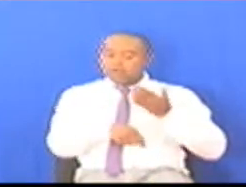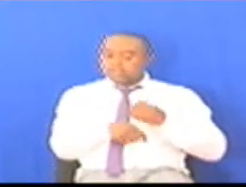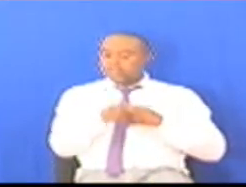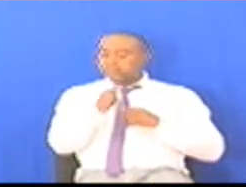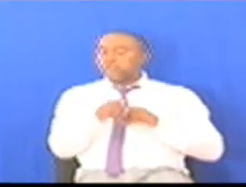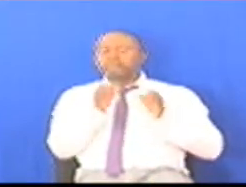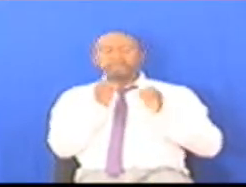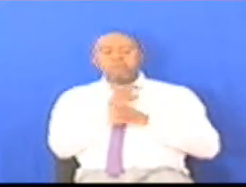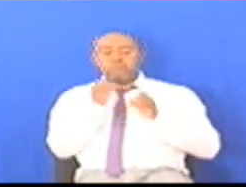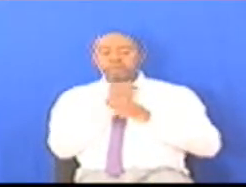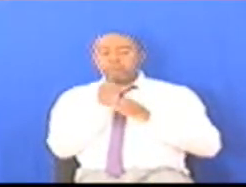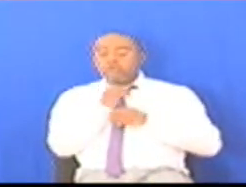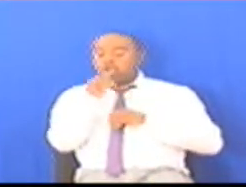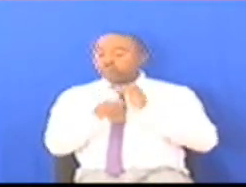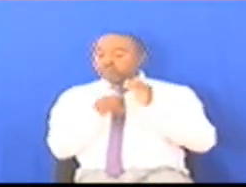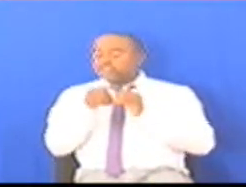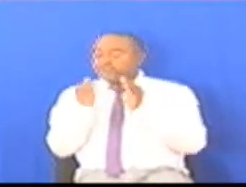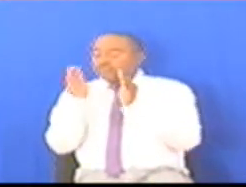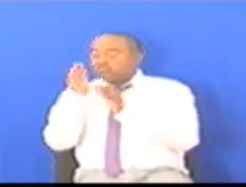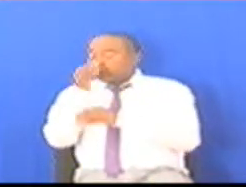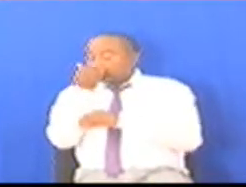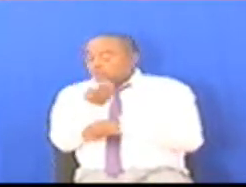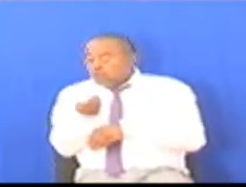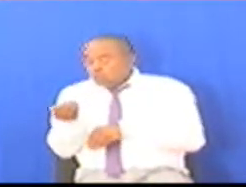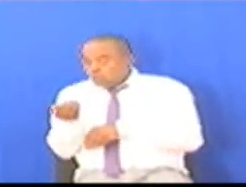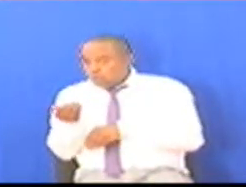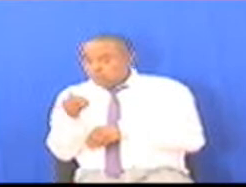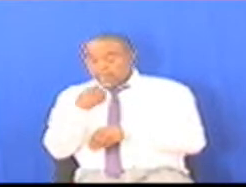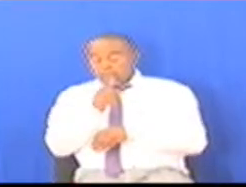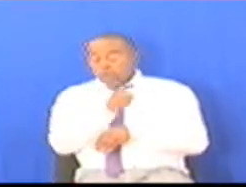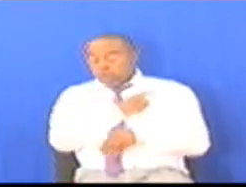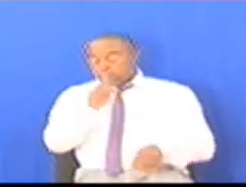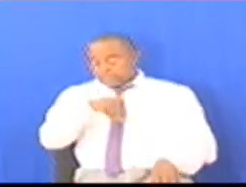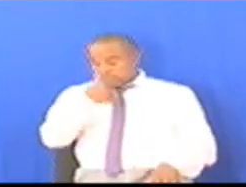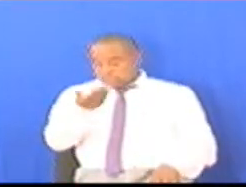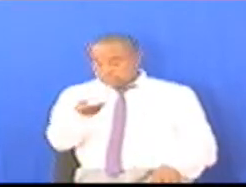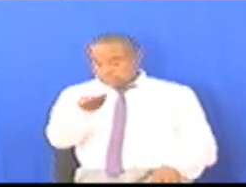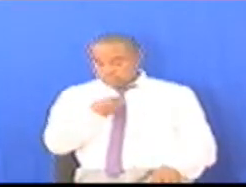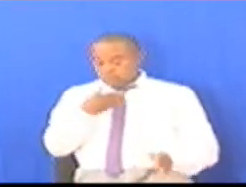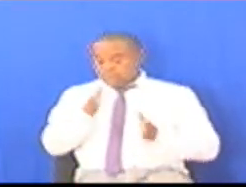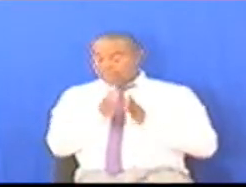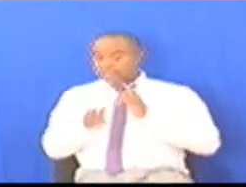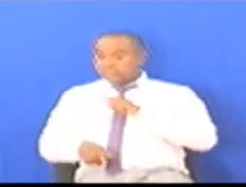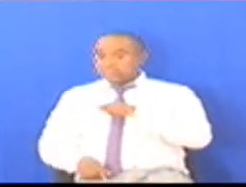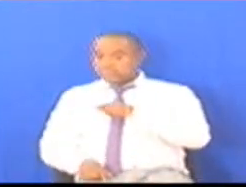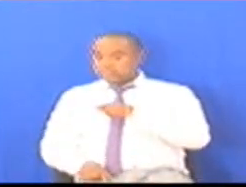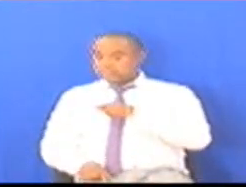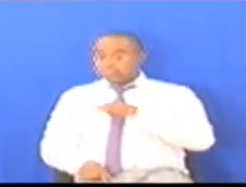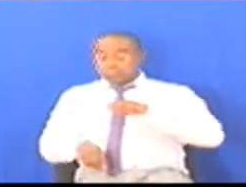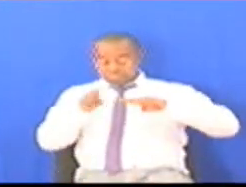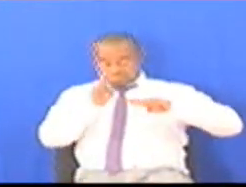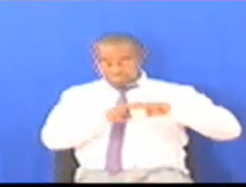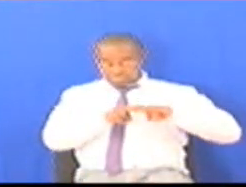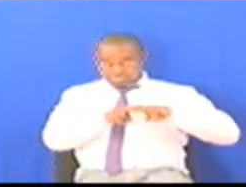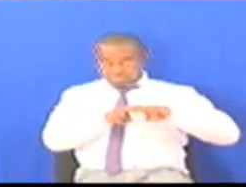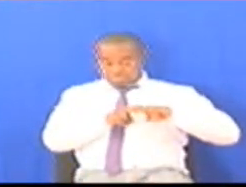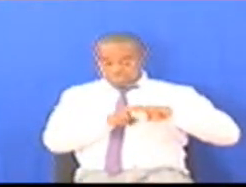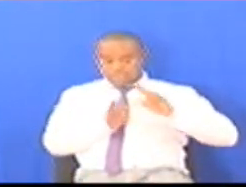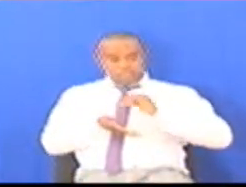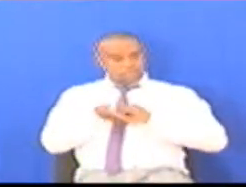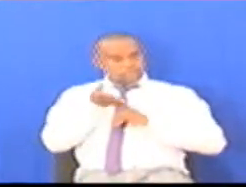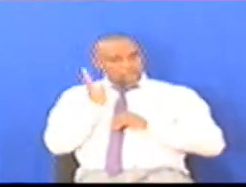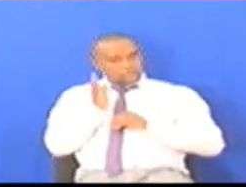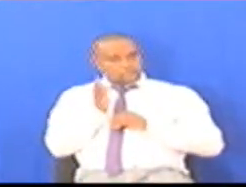Wachimbaju Wadogo Wa Merirani Na Nimeambiwa Kumbwa Wikijayo Ntapuwa Nafasi Waje Wakae Na Serekali Kwa Wajili Kutotua